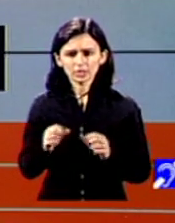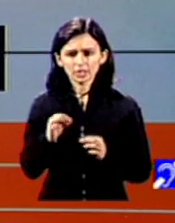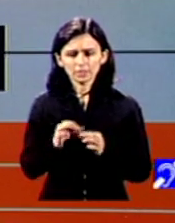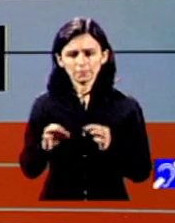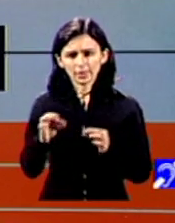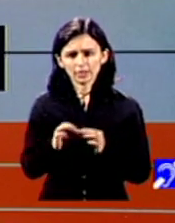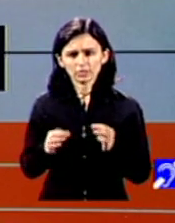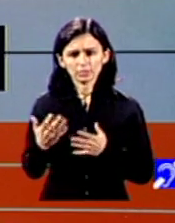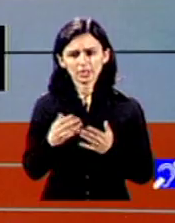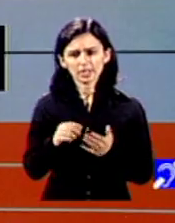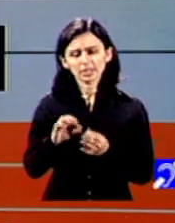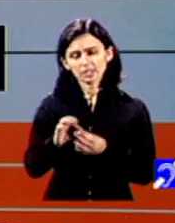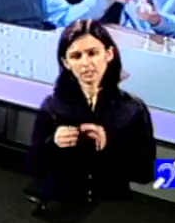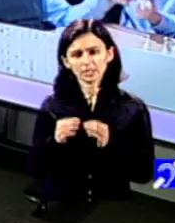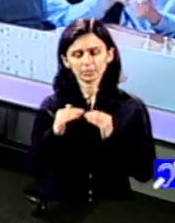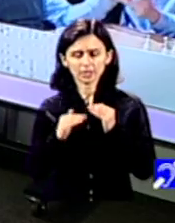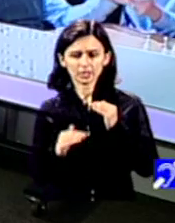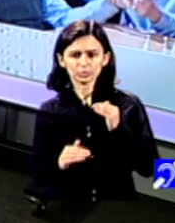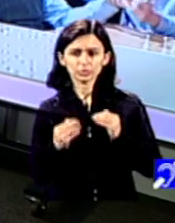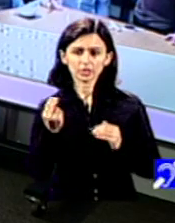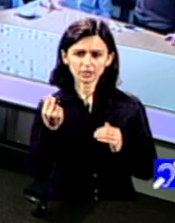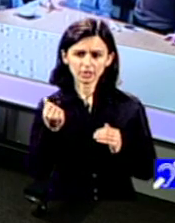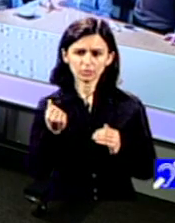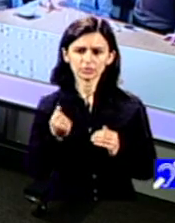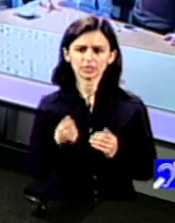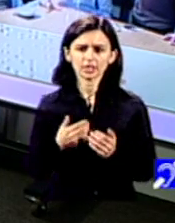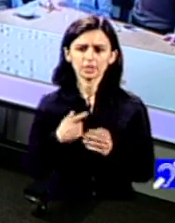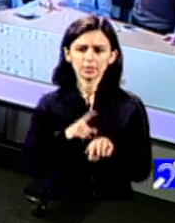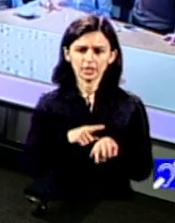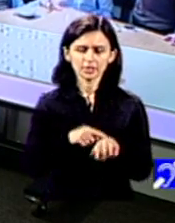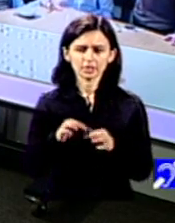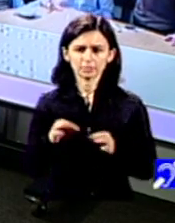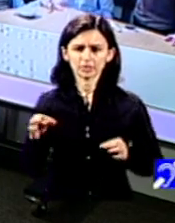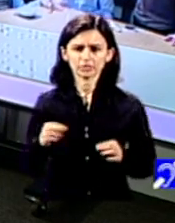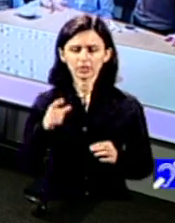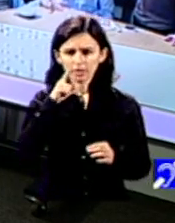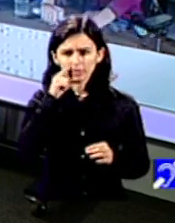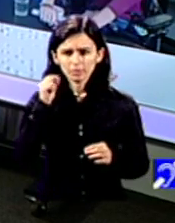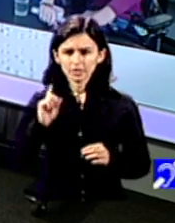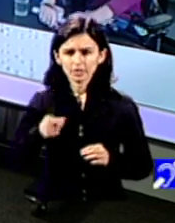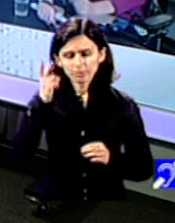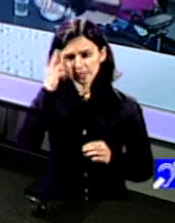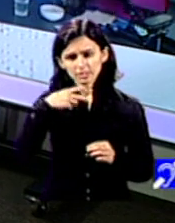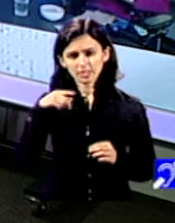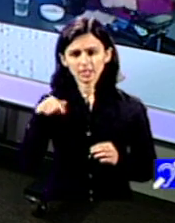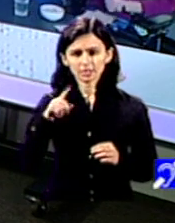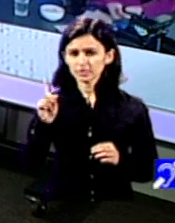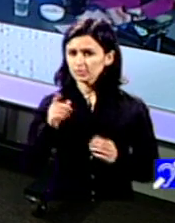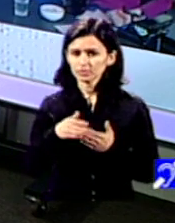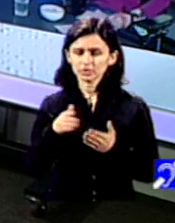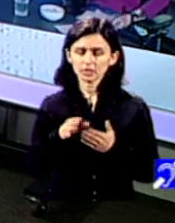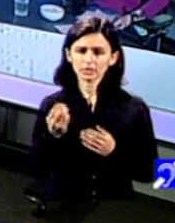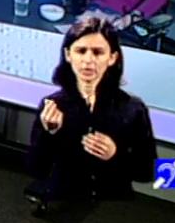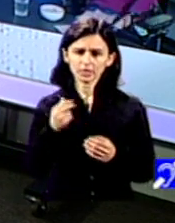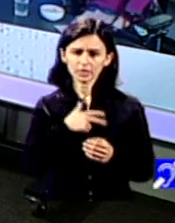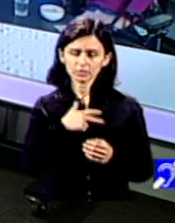lung exact exact dacă lumea ar înțelege că astea nu sunt cheltuieli sociale ci sunt investiții sociale ar fi fabulos și